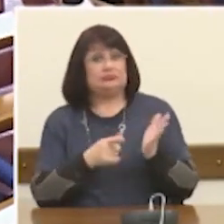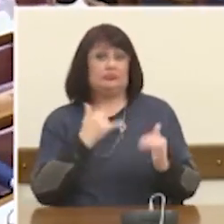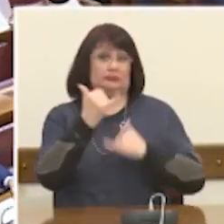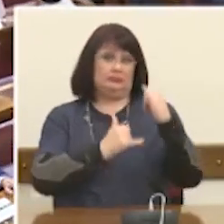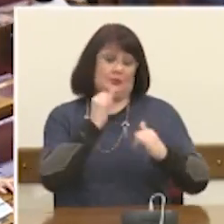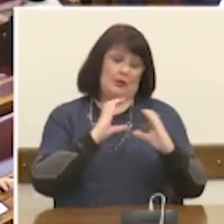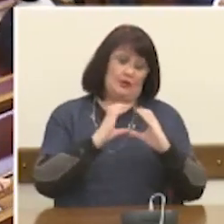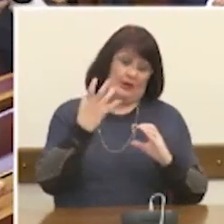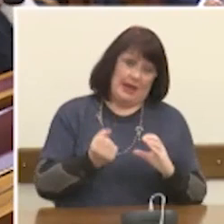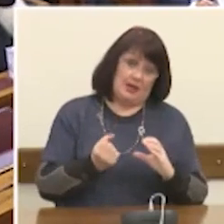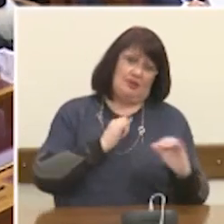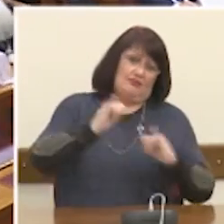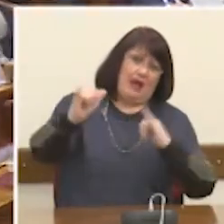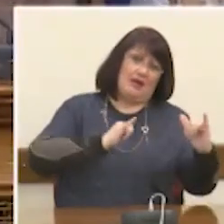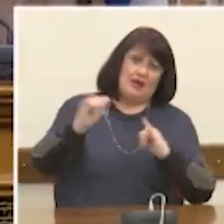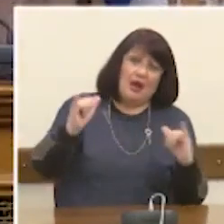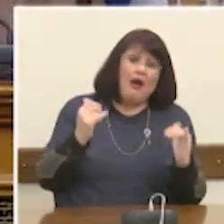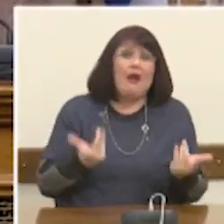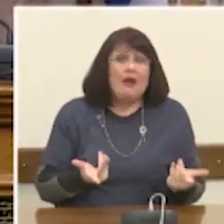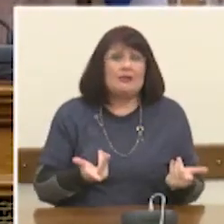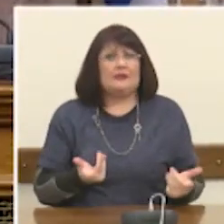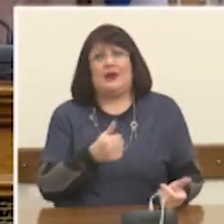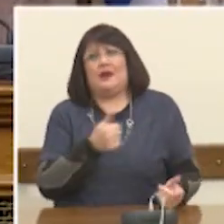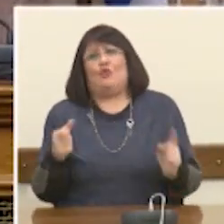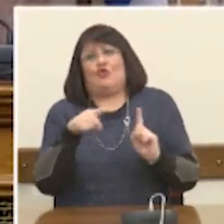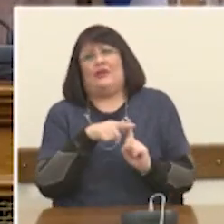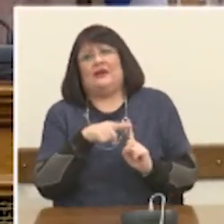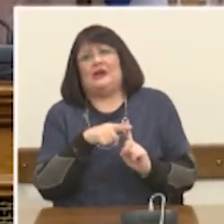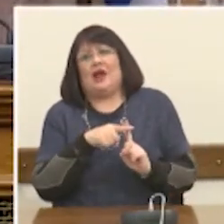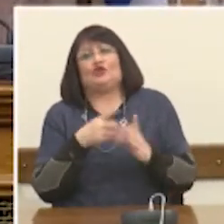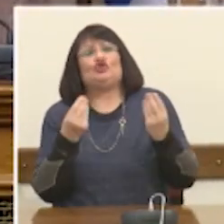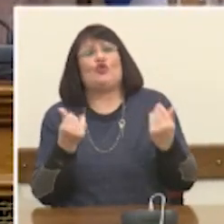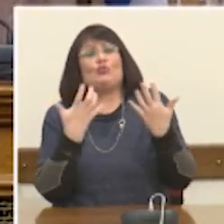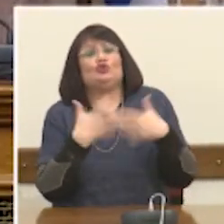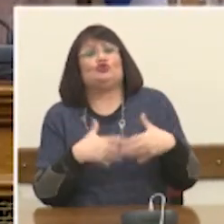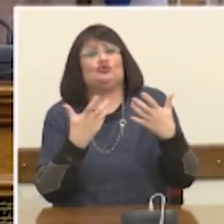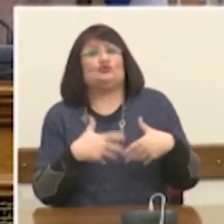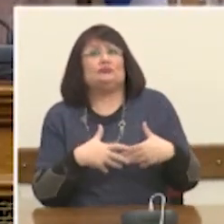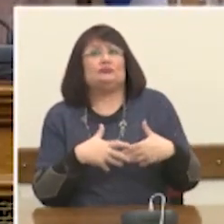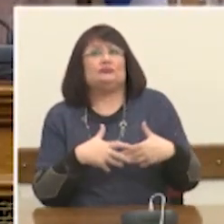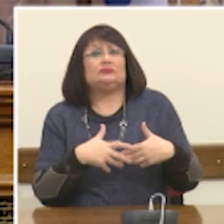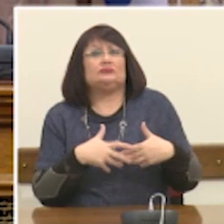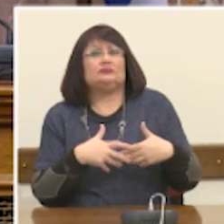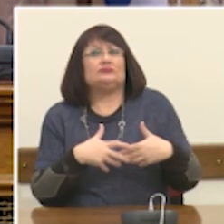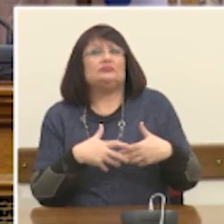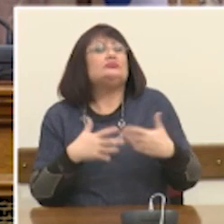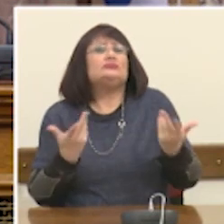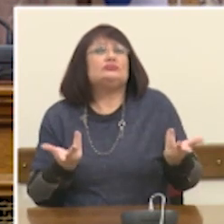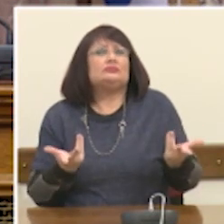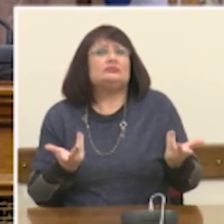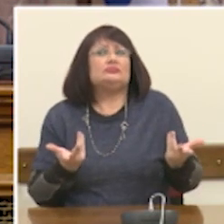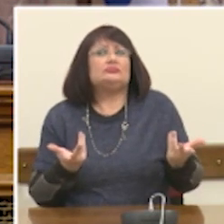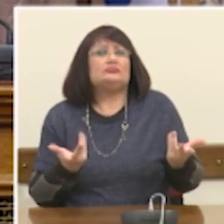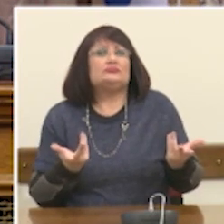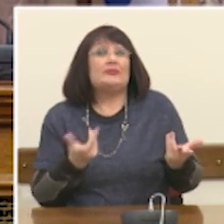κατάρα διότι είναι προγραμματισμένα να λειτουργούν με έναν τρόπο που κατά κανόνα αναπαράγουν τις απόψεις τις οποίες ήδη